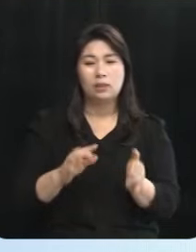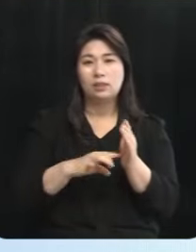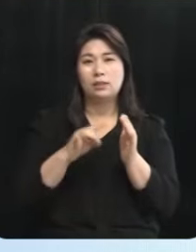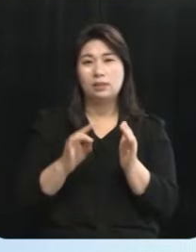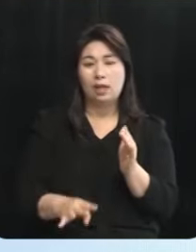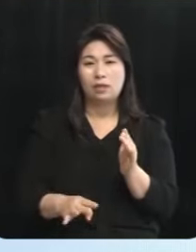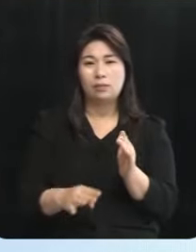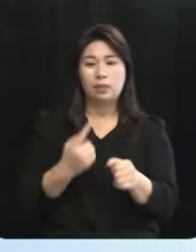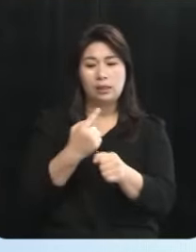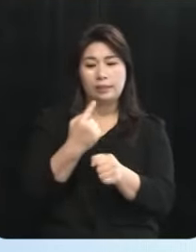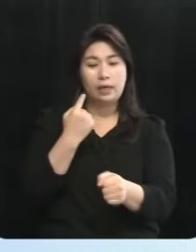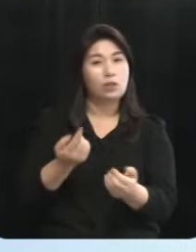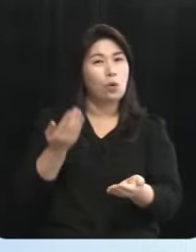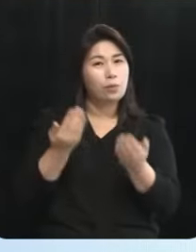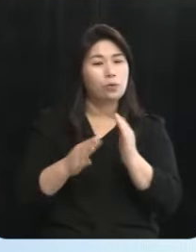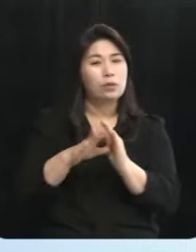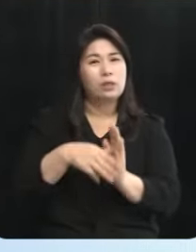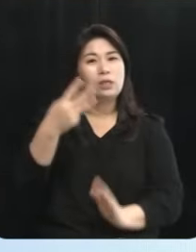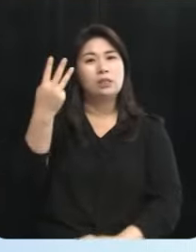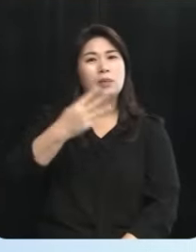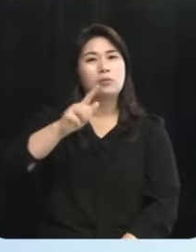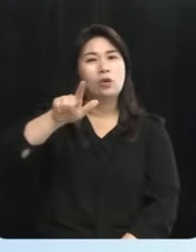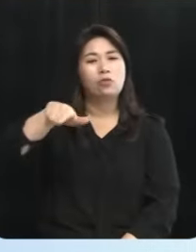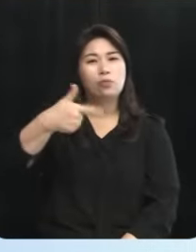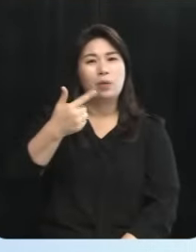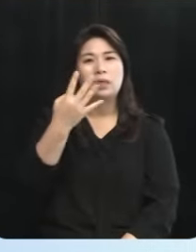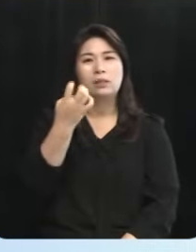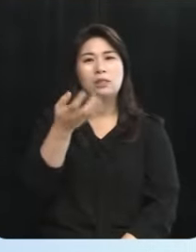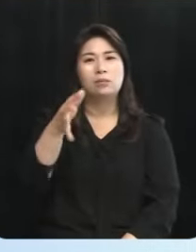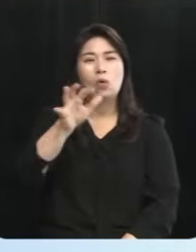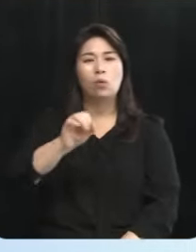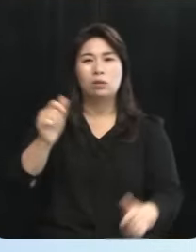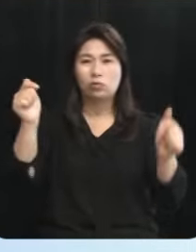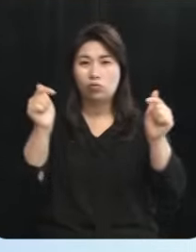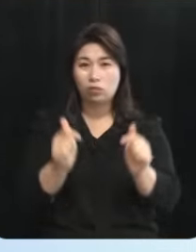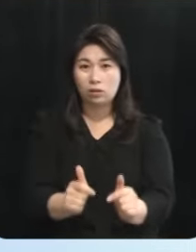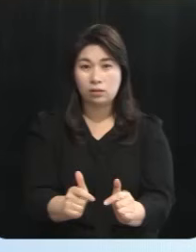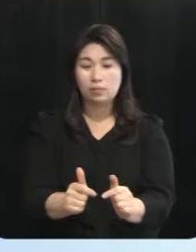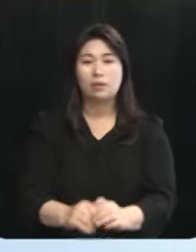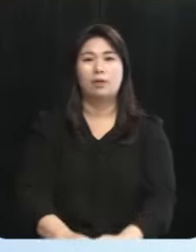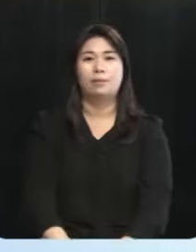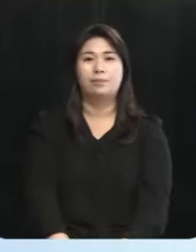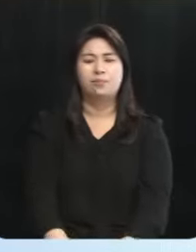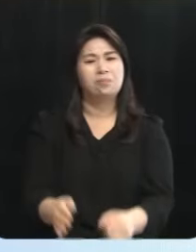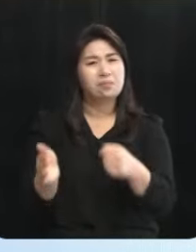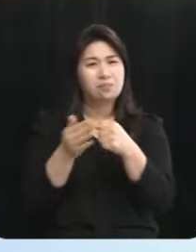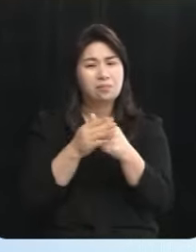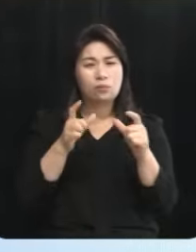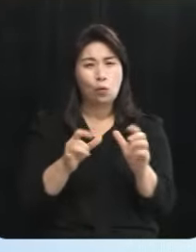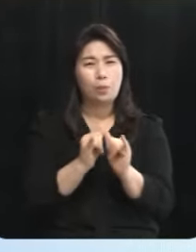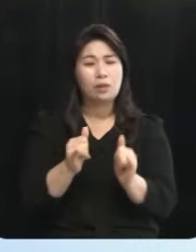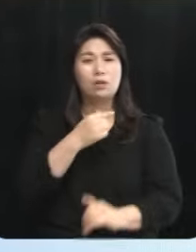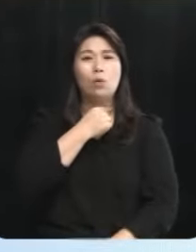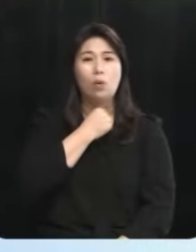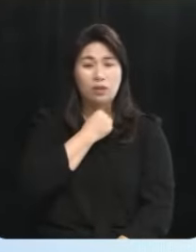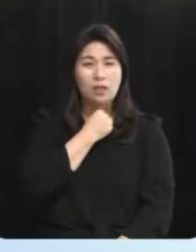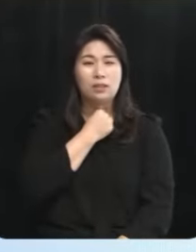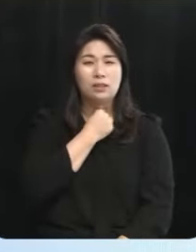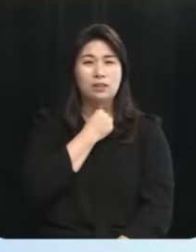전년도에 비해 3,640억 원이 줄었습니다 그러다 보니 도민들이 원하는